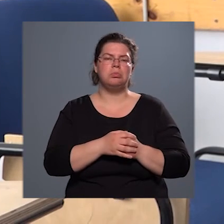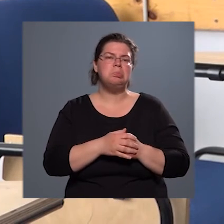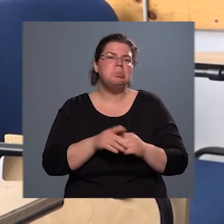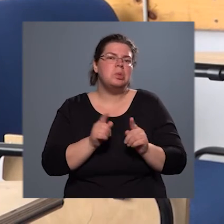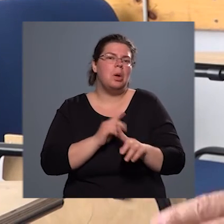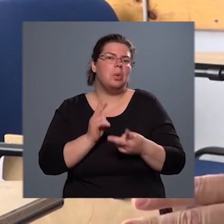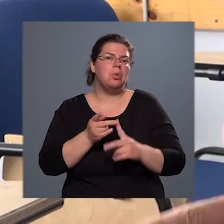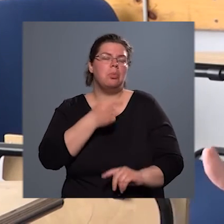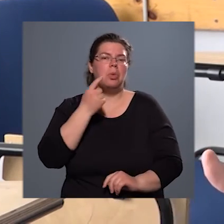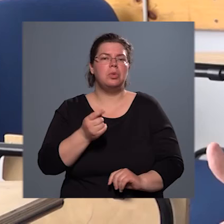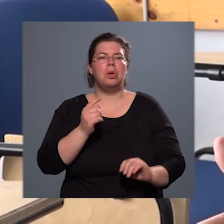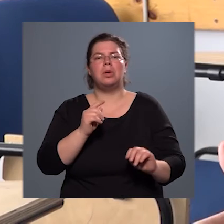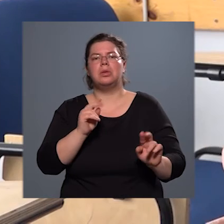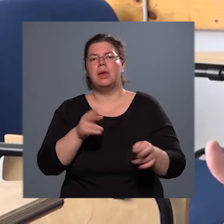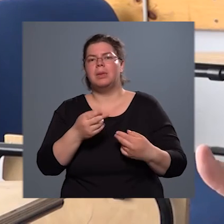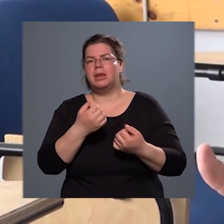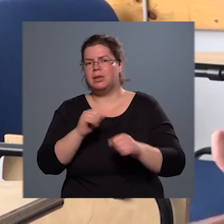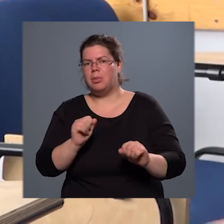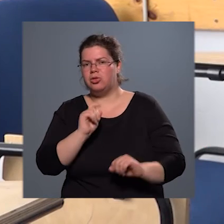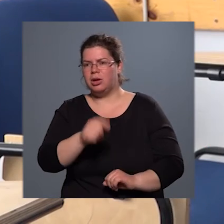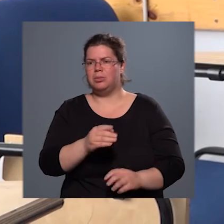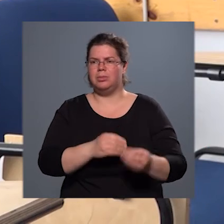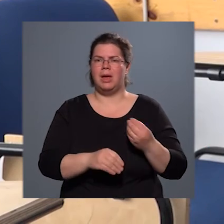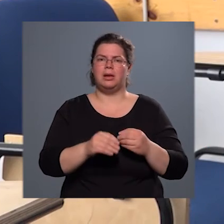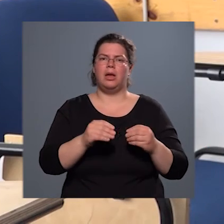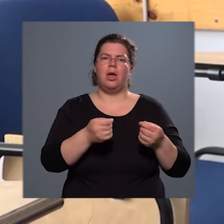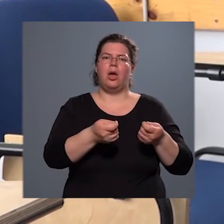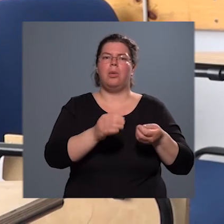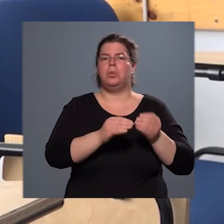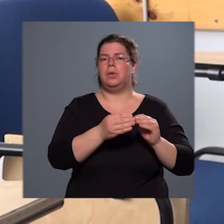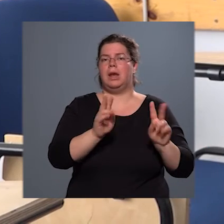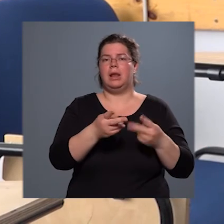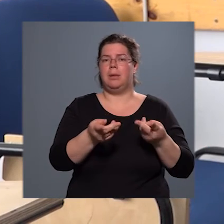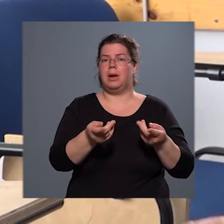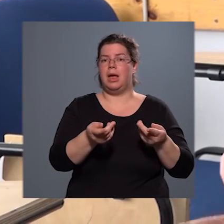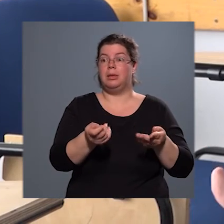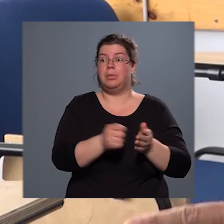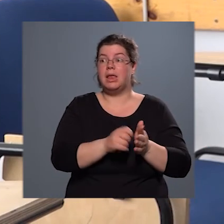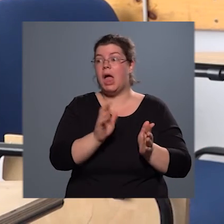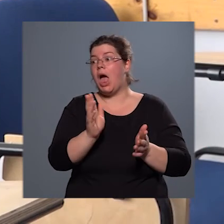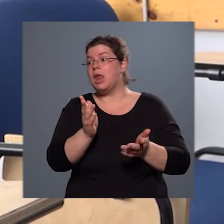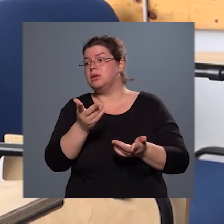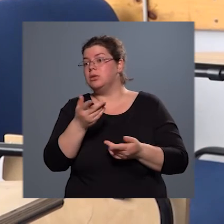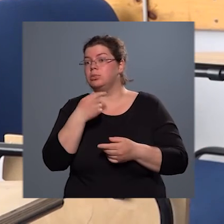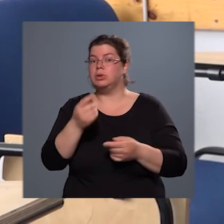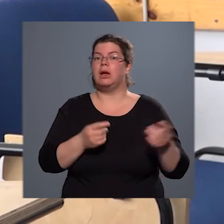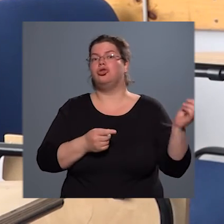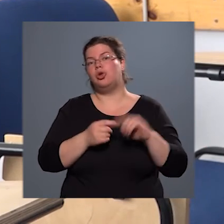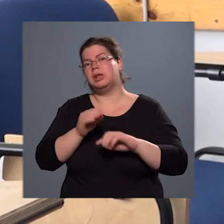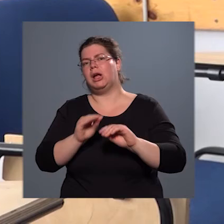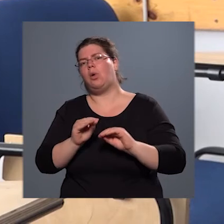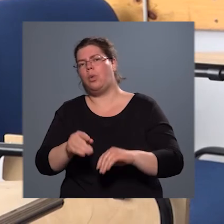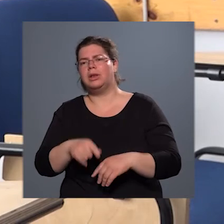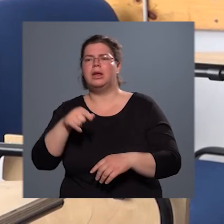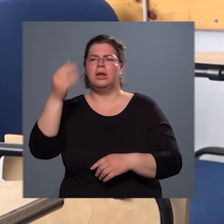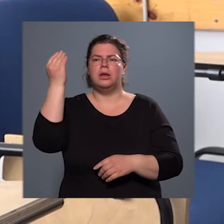úgyhogy mondták, nem lehetett szabadságra menni, mert ugye közértet nem lehet bezárni, és akkor mondták, hogy hát jöjjek el oktatni, itt a